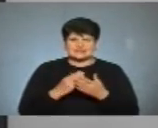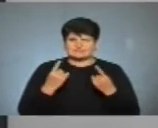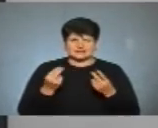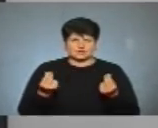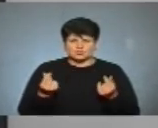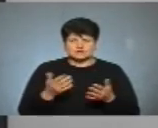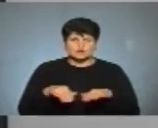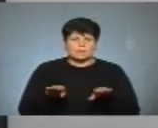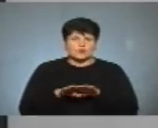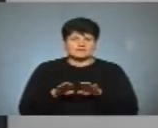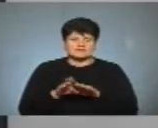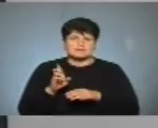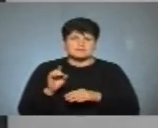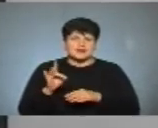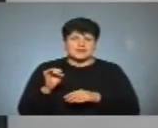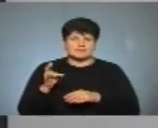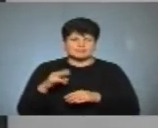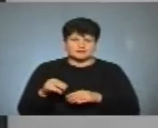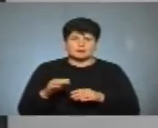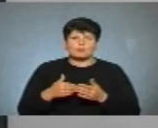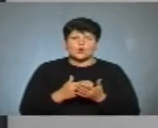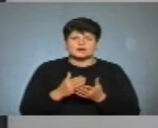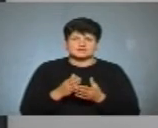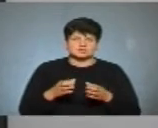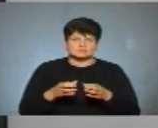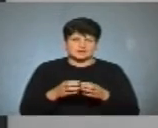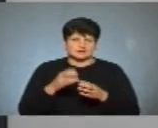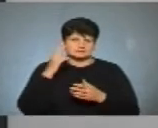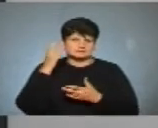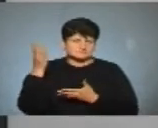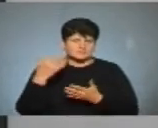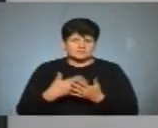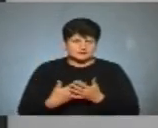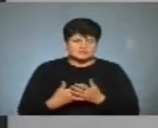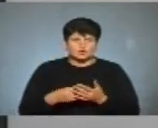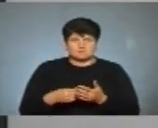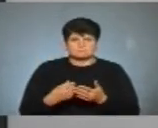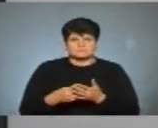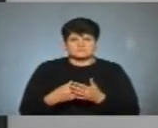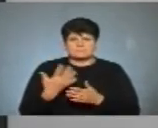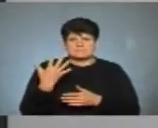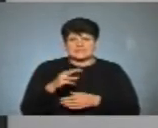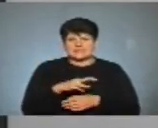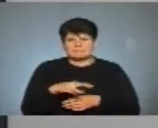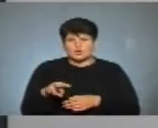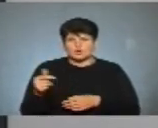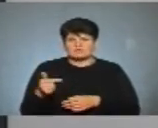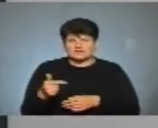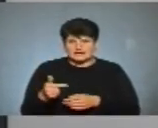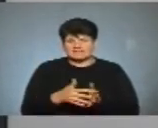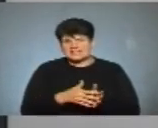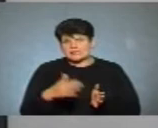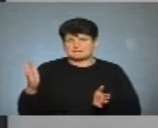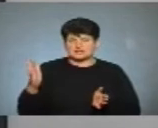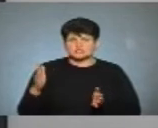Якщо порівняти так звані брендові чи київські партії, то приблизні бюджети – від 5 мільйонів гривень і